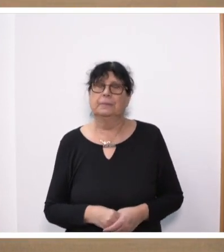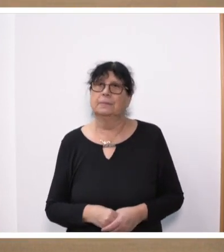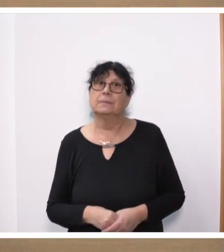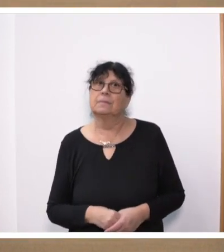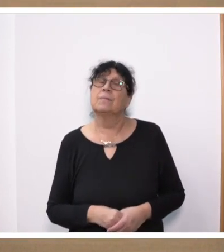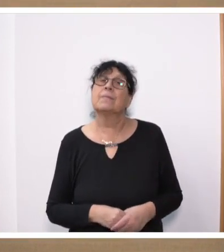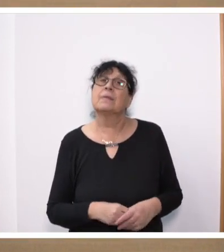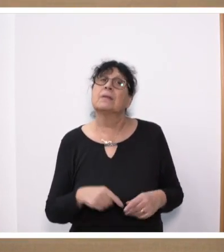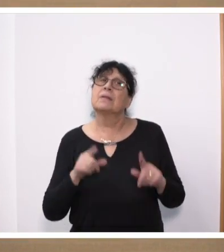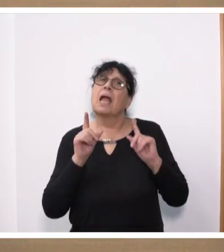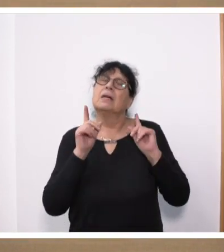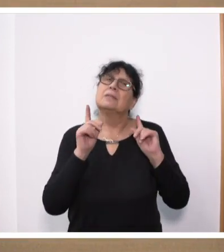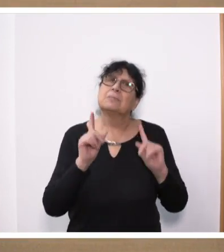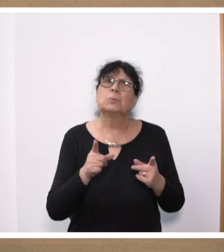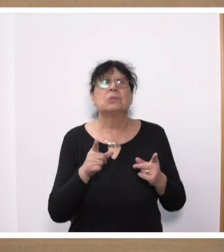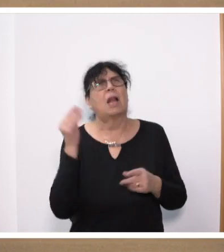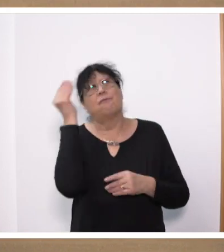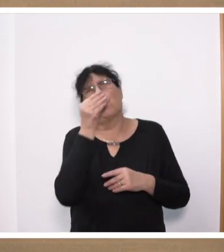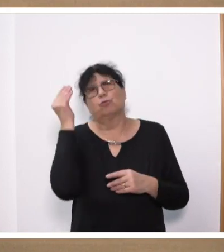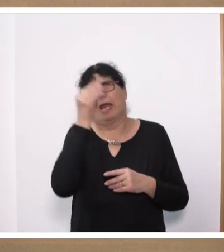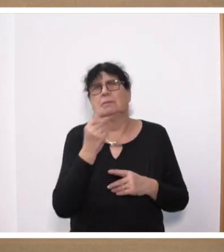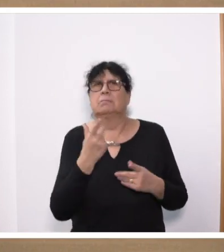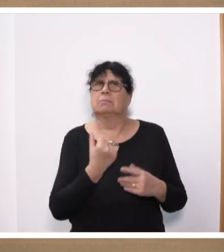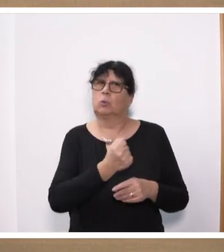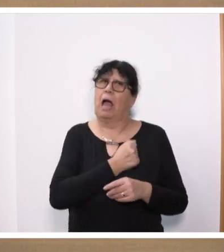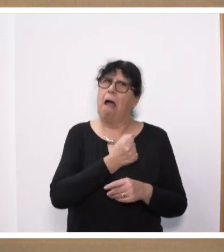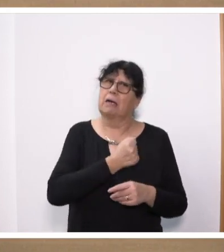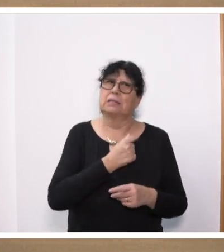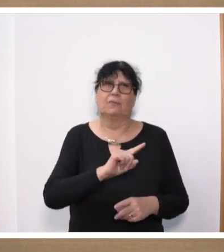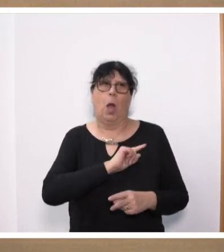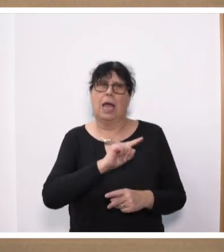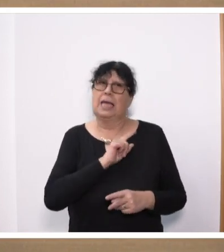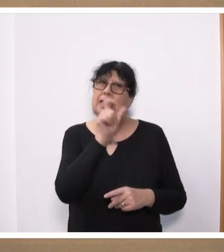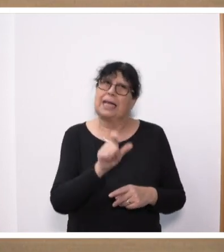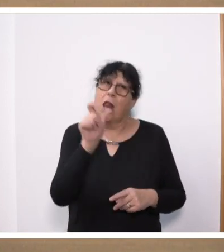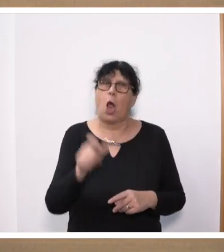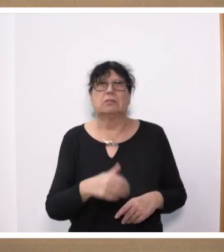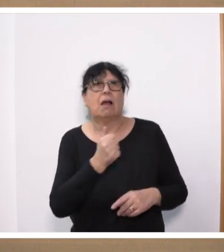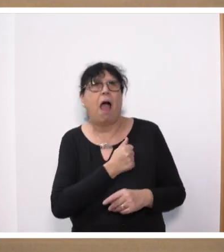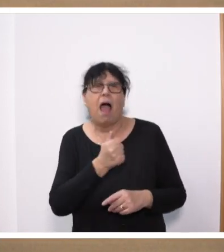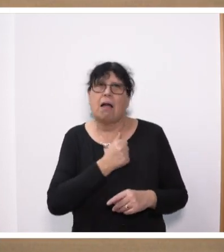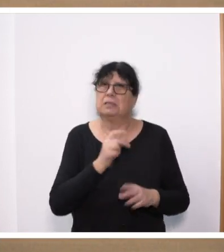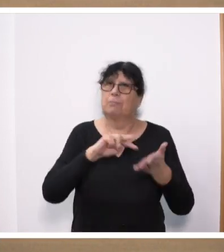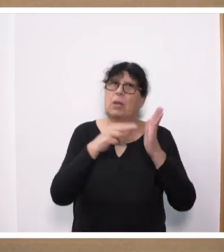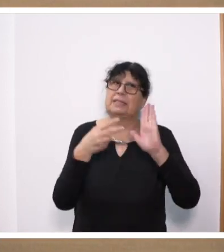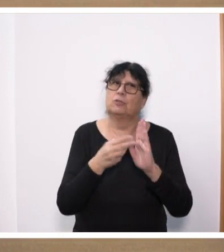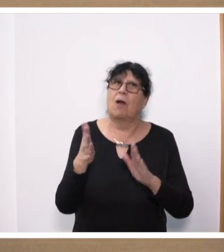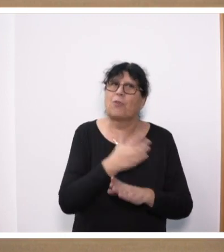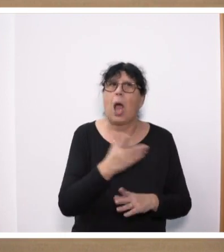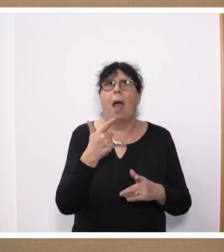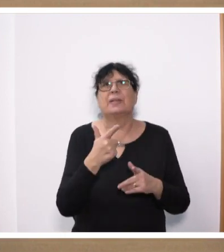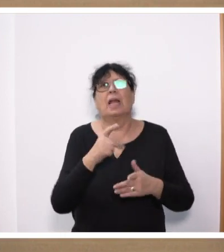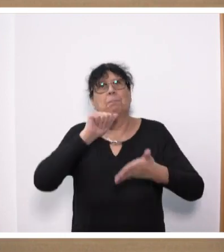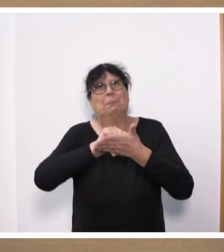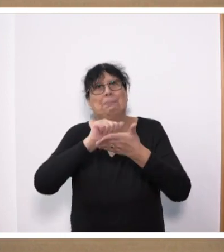Man muss sich das einmal bildlich vorstellen. Aus Angst vor den eigenen Leuten, aus Angst davor, dass politische Vorhaben an die Presse durchgesteckt